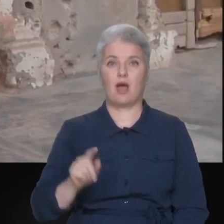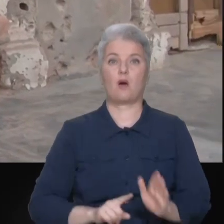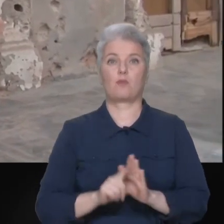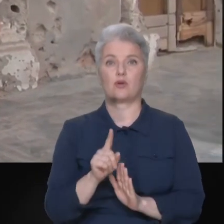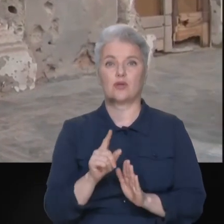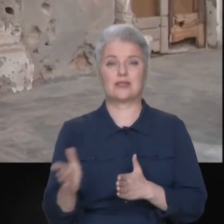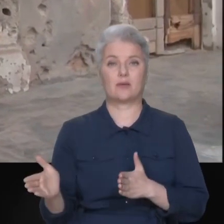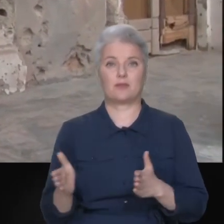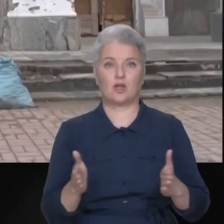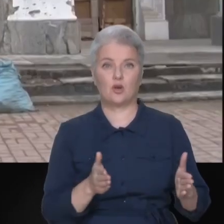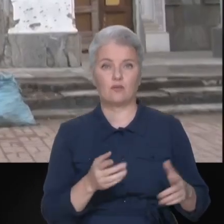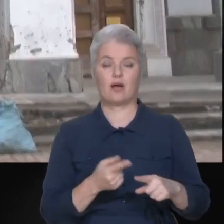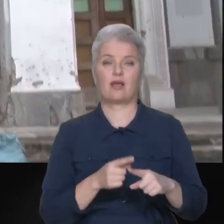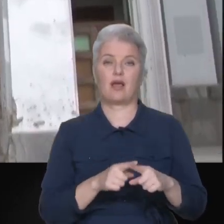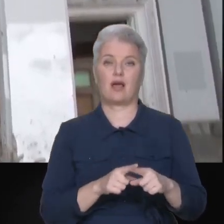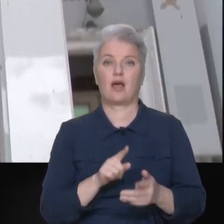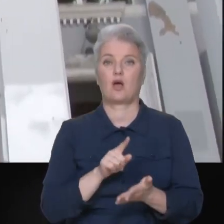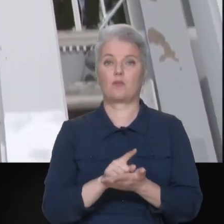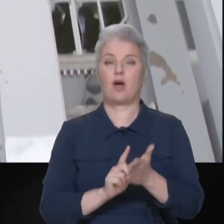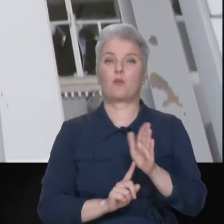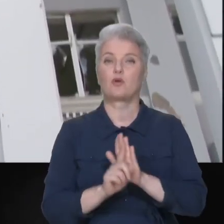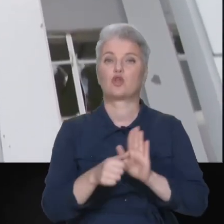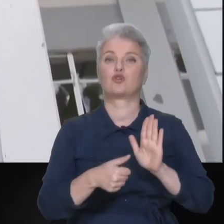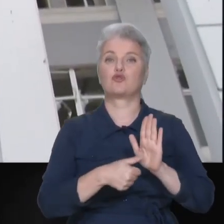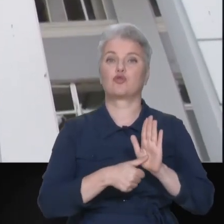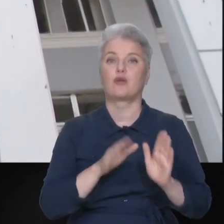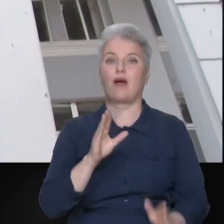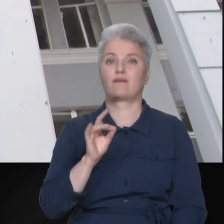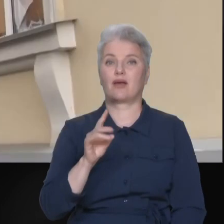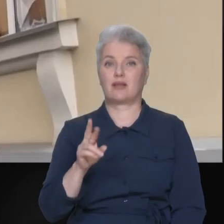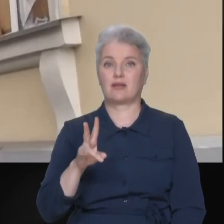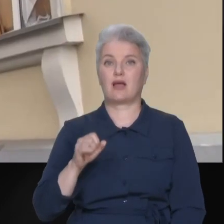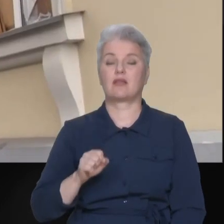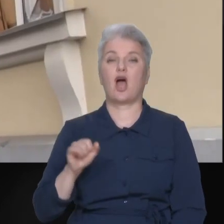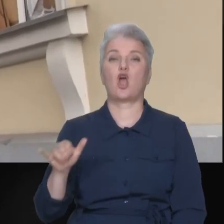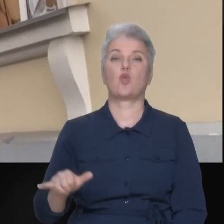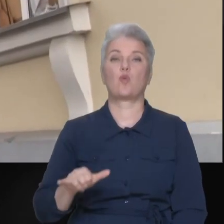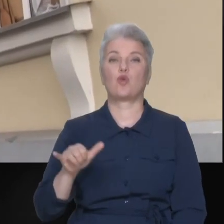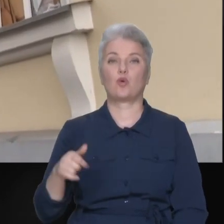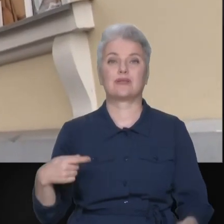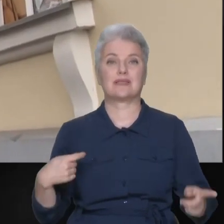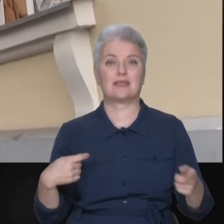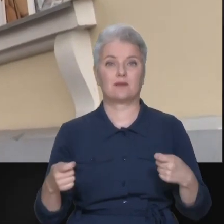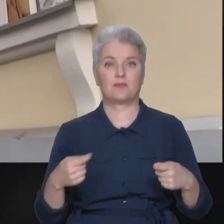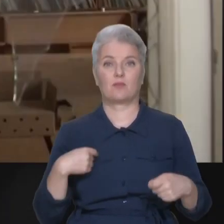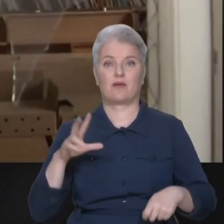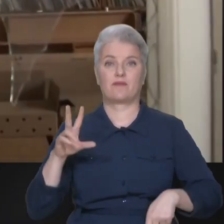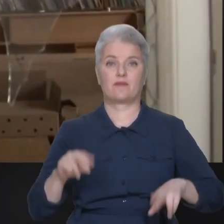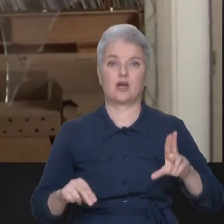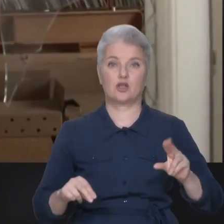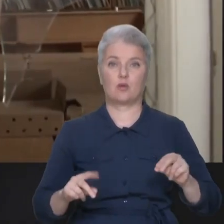початку, яка має розпочатися 6 вересня на Нью-Йоркській біржі. Ми вважаємо, що